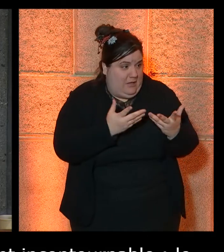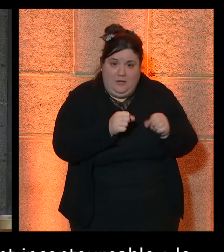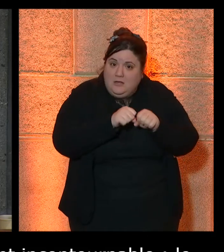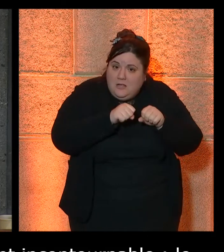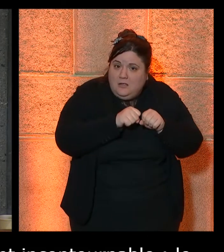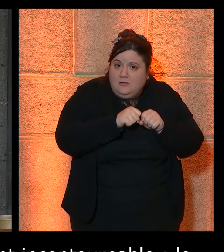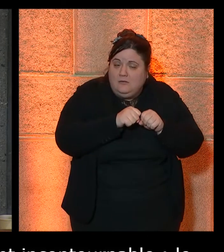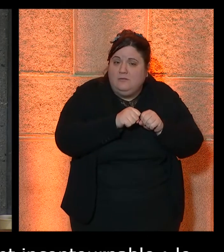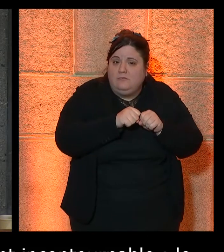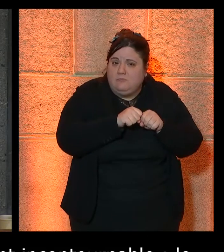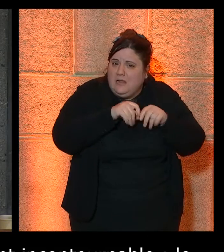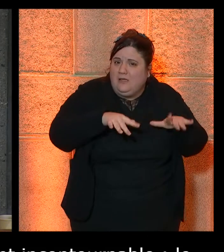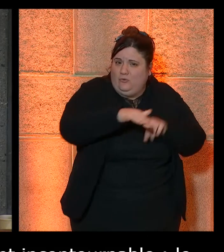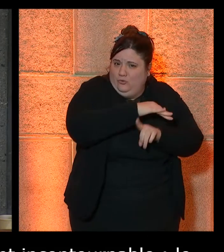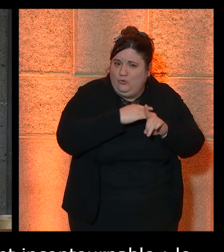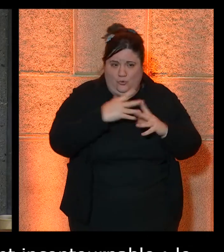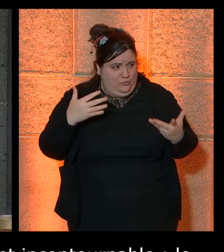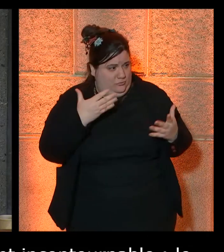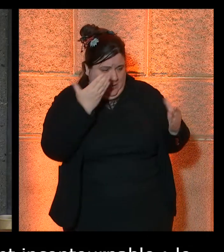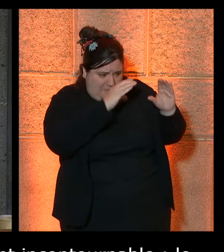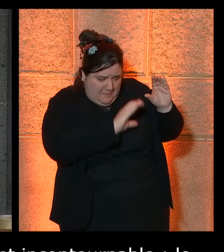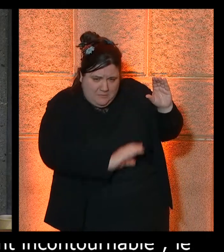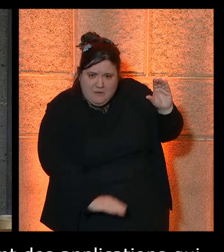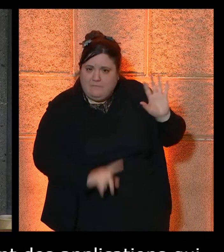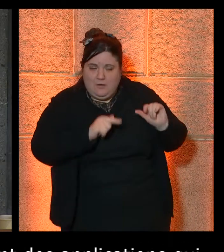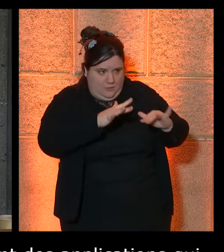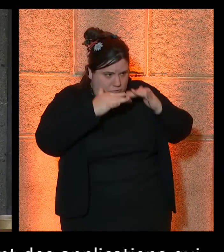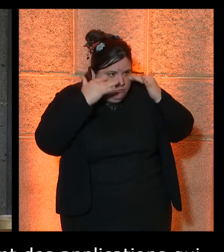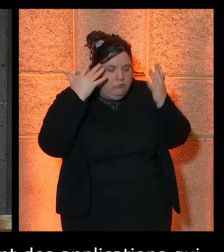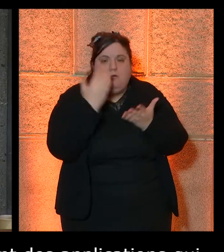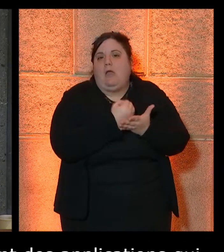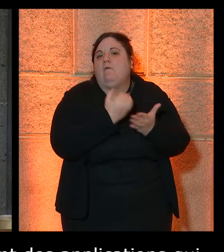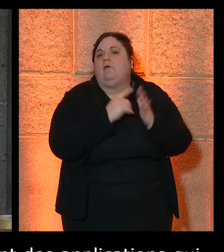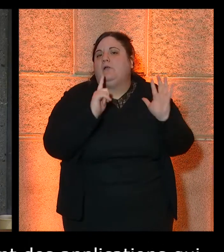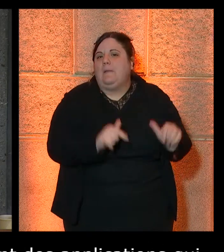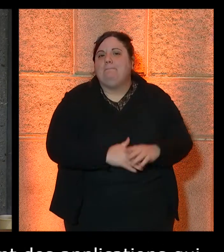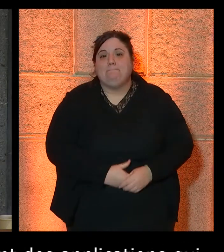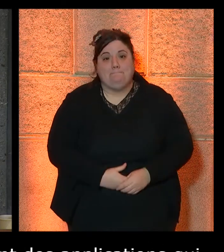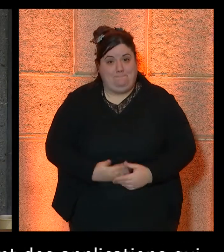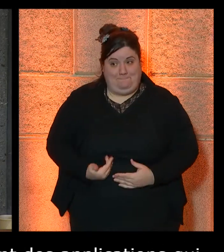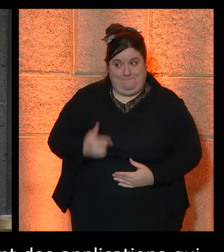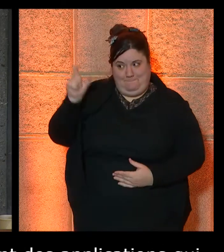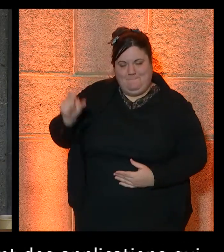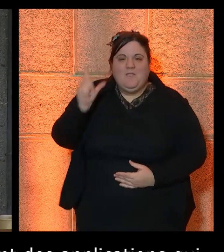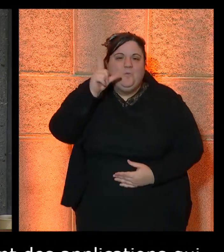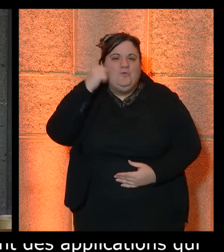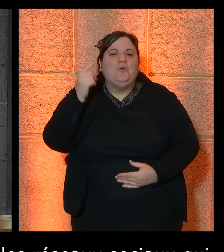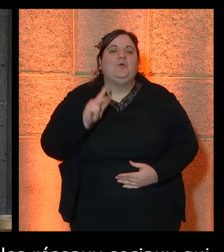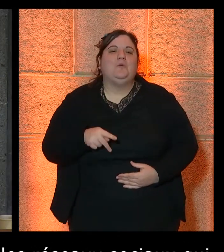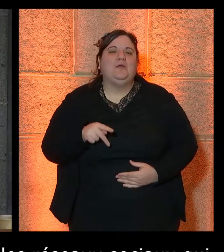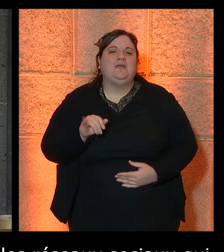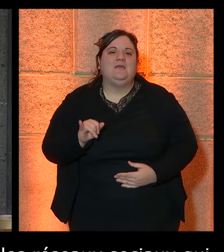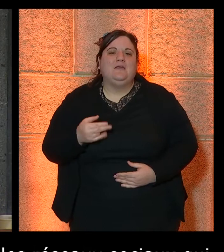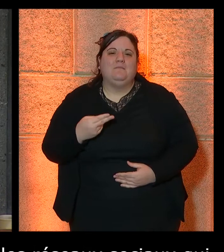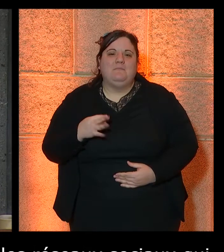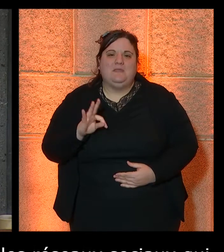à l'accès à l'information des électeurs. Pour nous en parler, Fernando Pinto da Silva, qui est